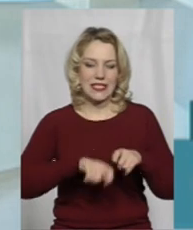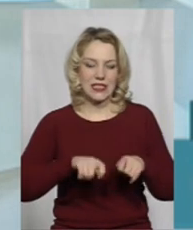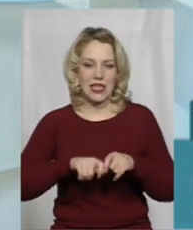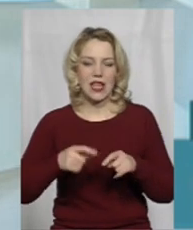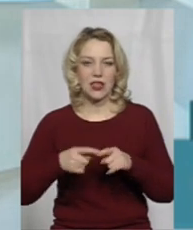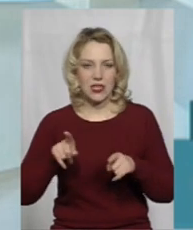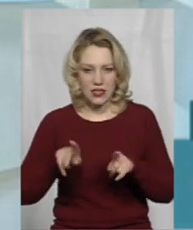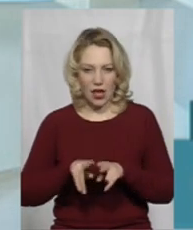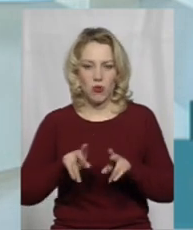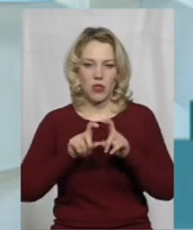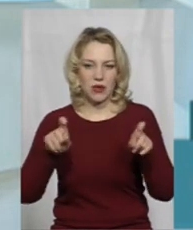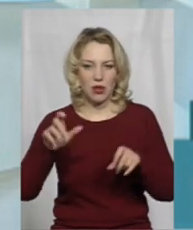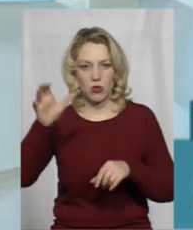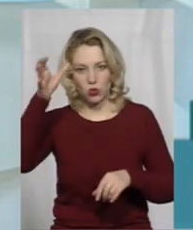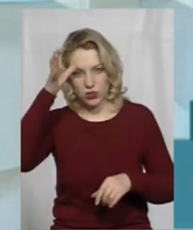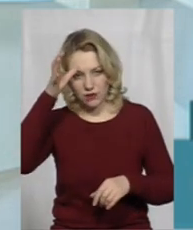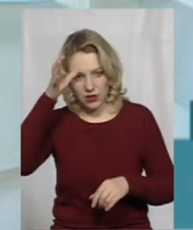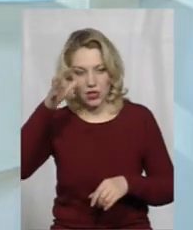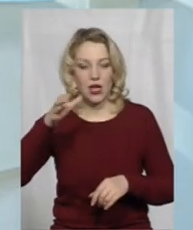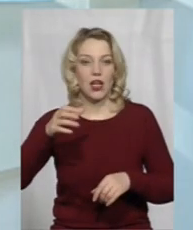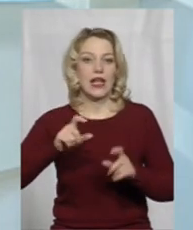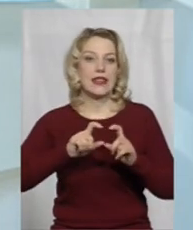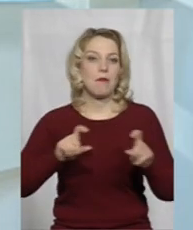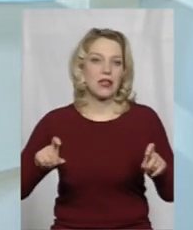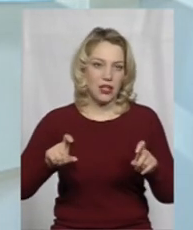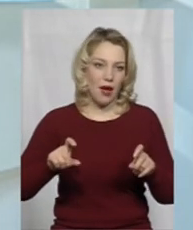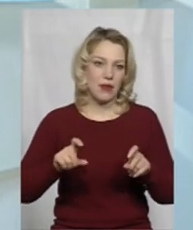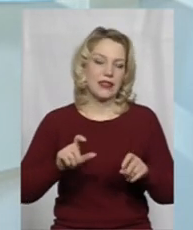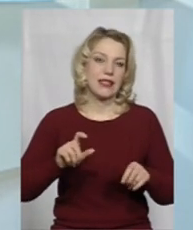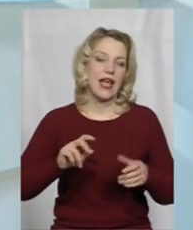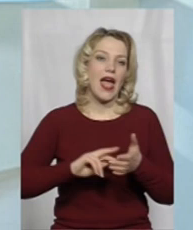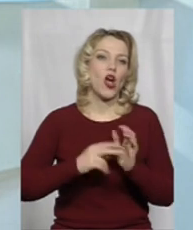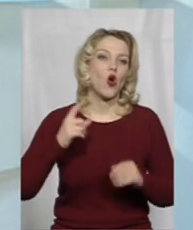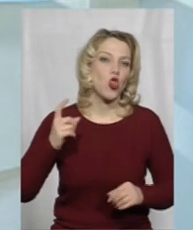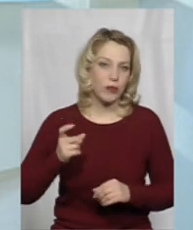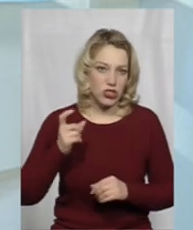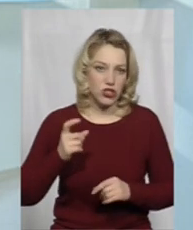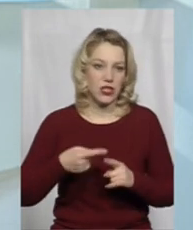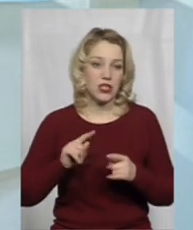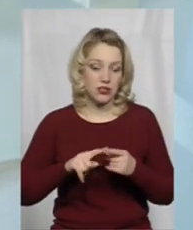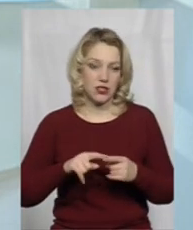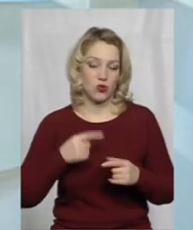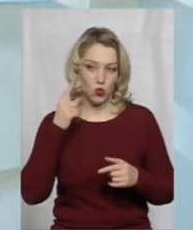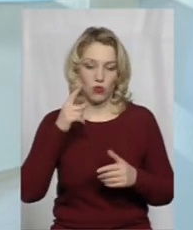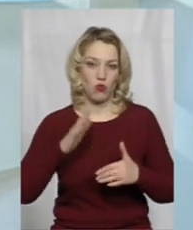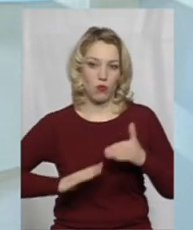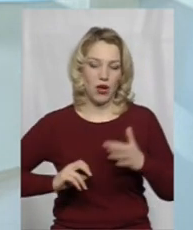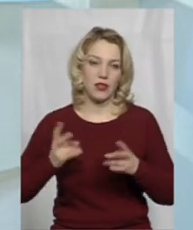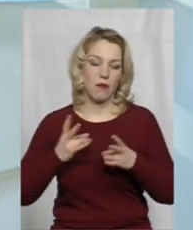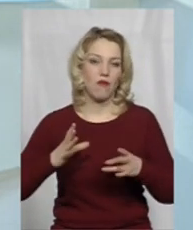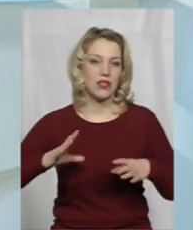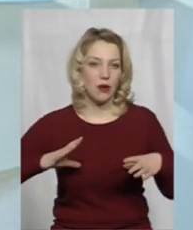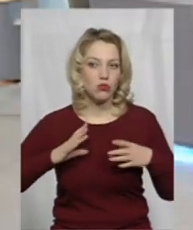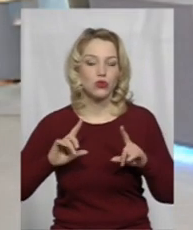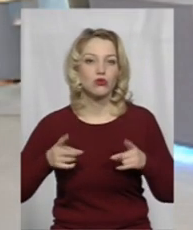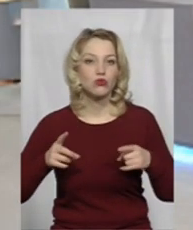Департаменту освіти, Департаменту економічного. Я думаю, що ця практика має бути,